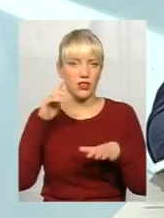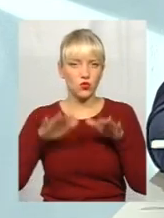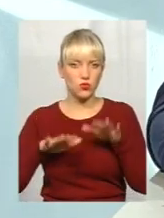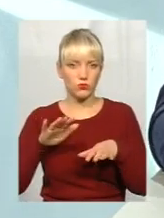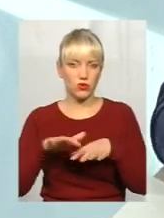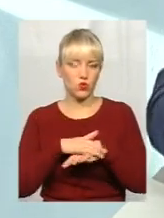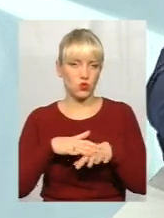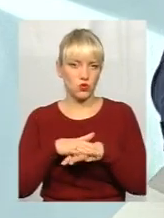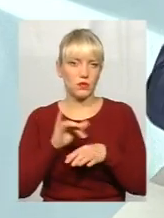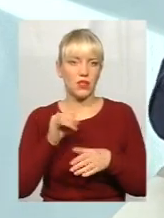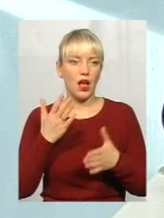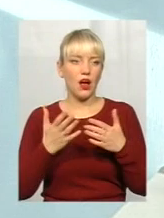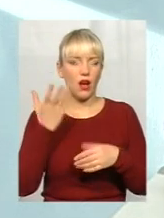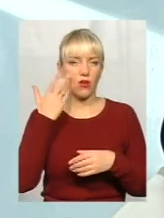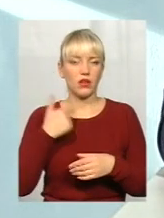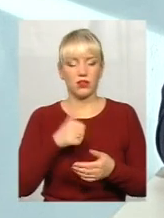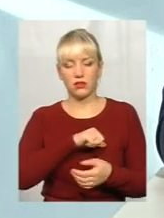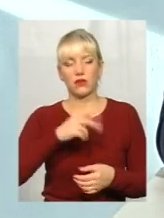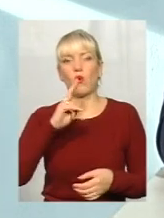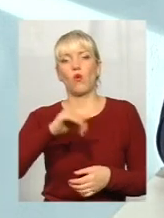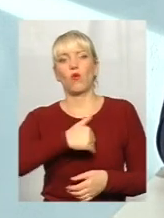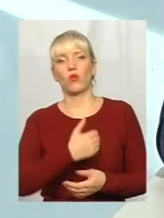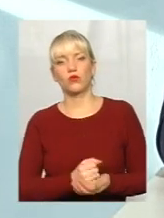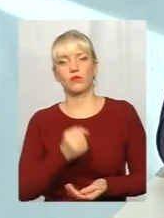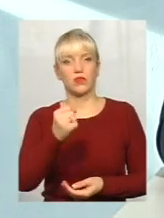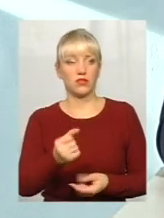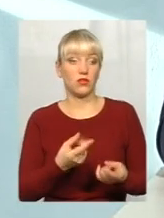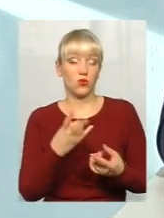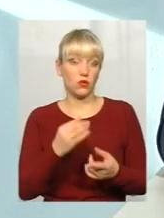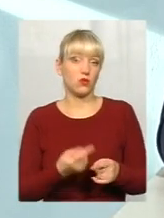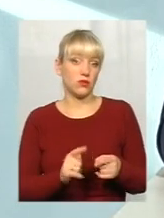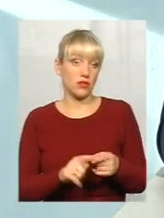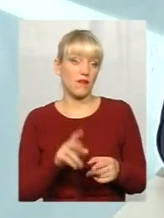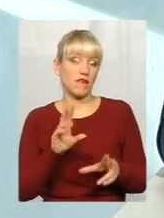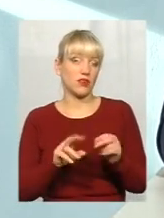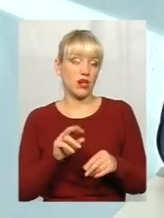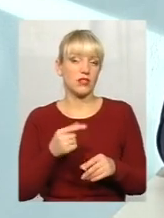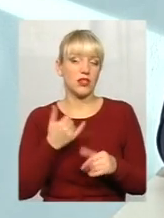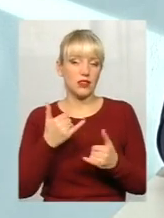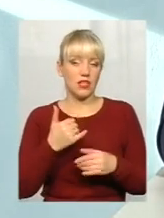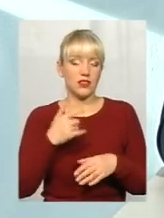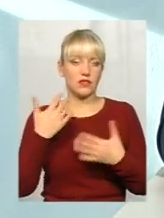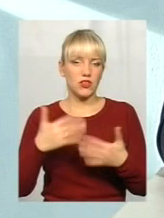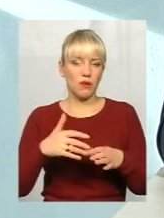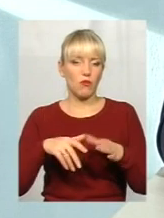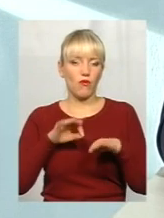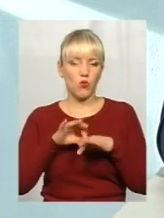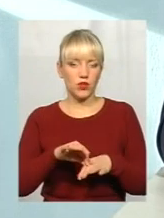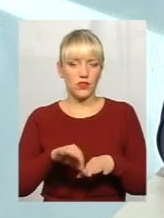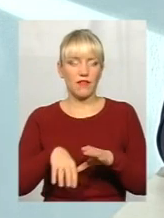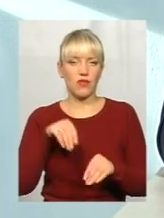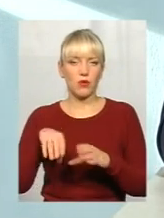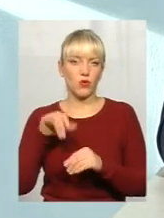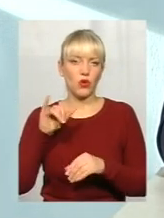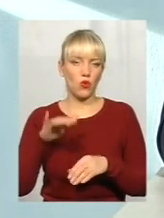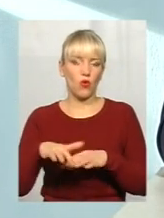коли буде зараз призначення, кого захочемо, того призначимо. Це відбувається просто вибори не за горами. Сьогодні проходять вибори в територіальні громади. Відповідно,